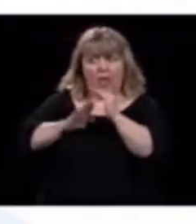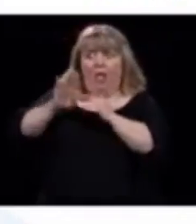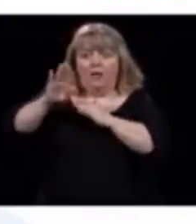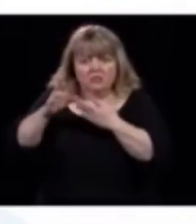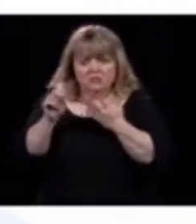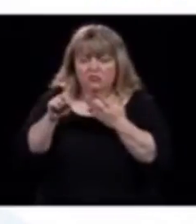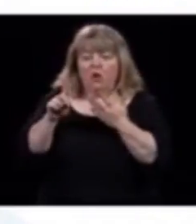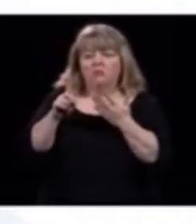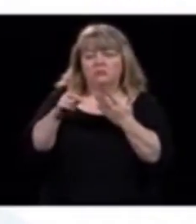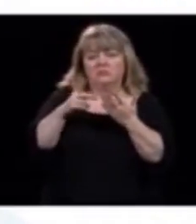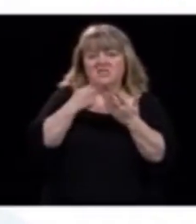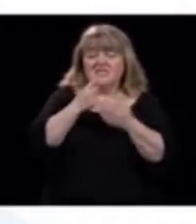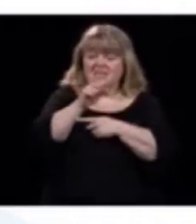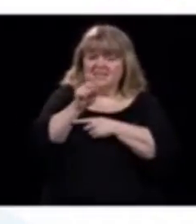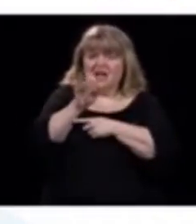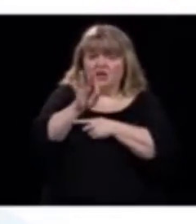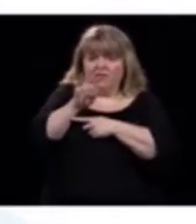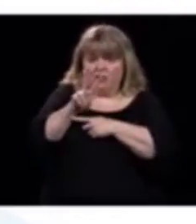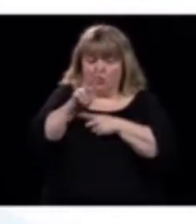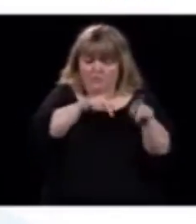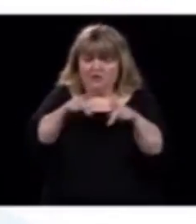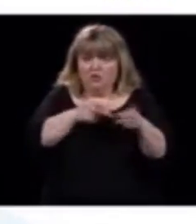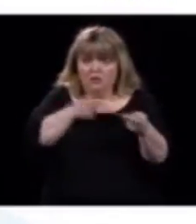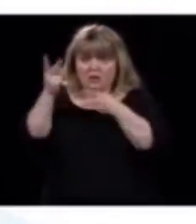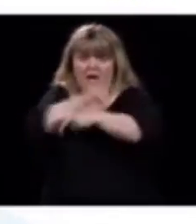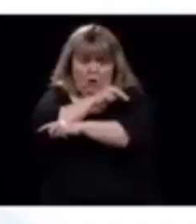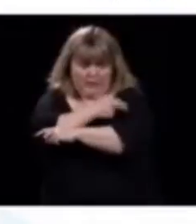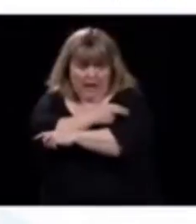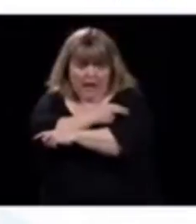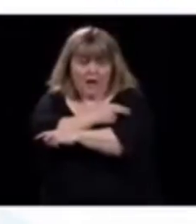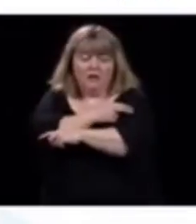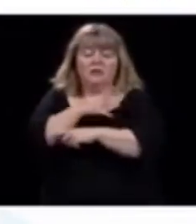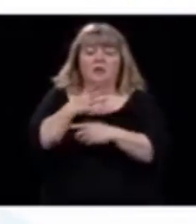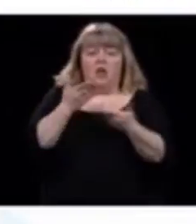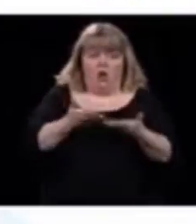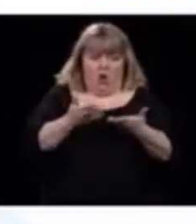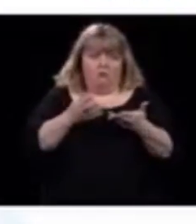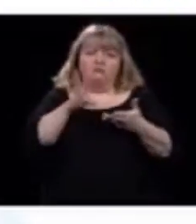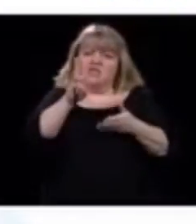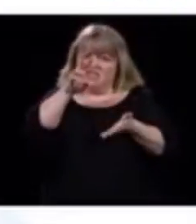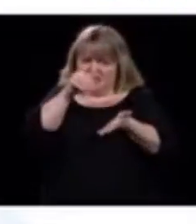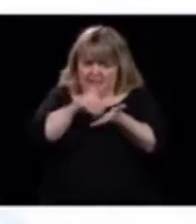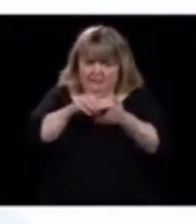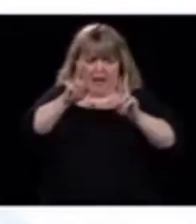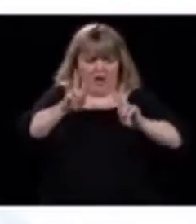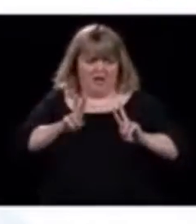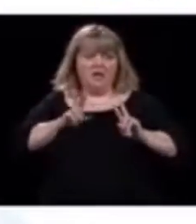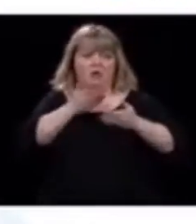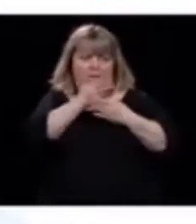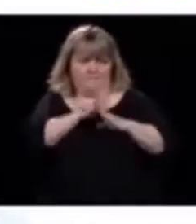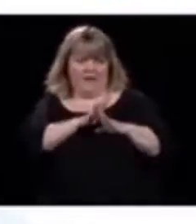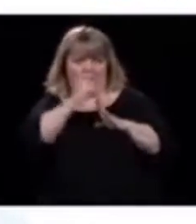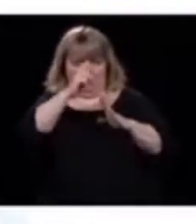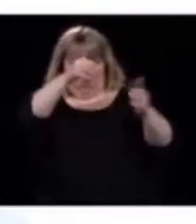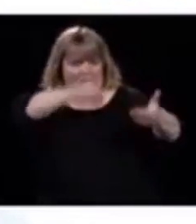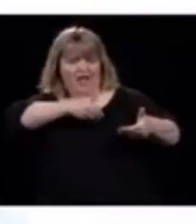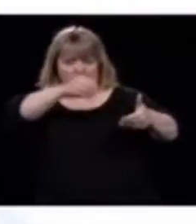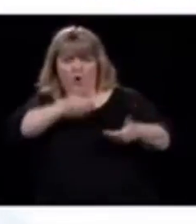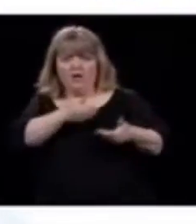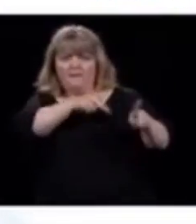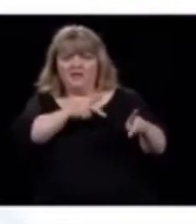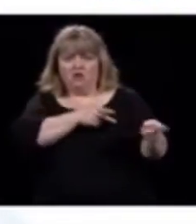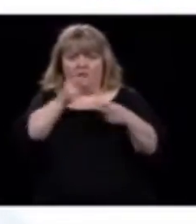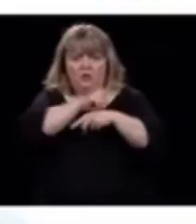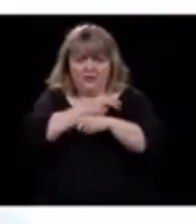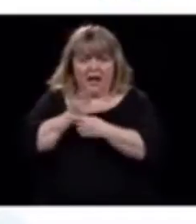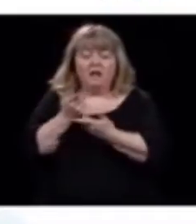y a 192 personnes hospitalisées, puis qu'il y 6 000 lits qui sont prêtes à en accueillir, vous voyez là qu'on a